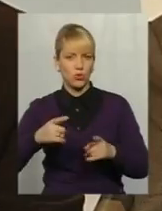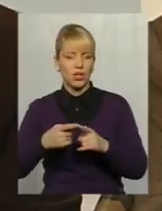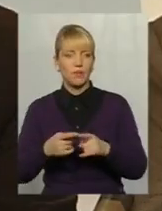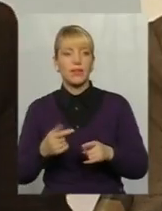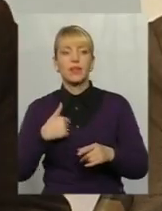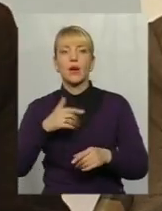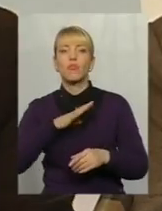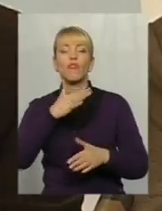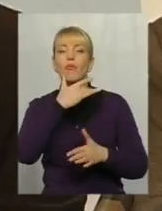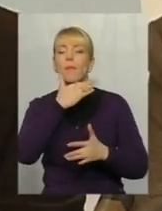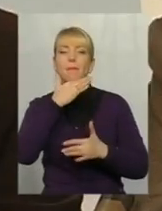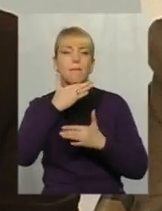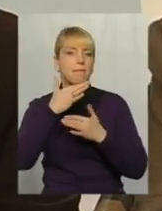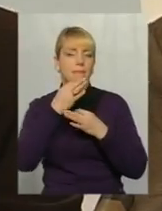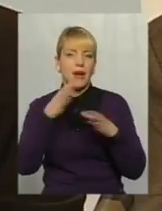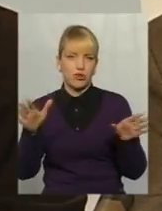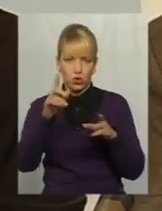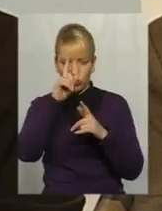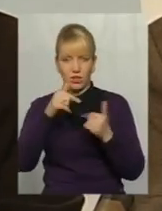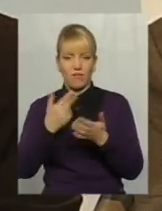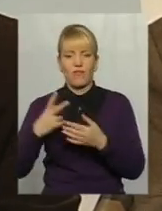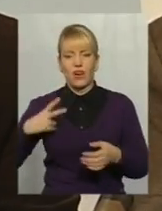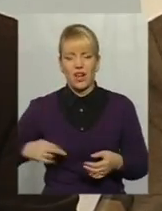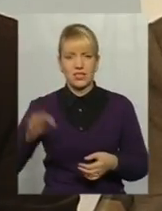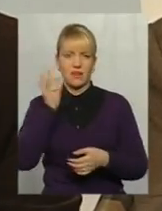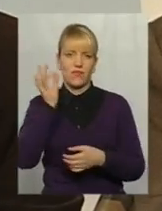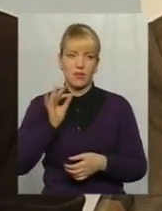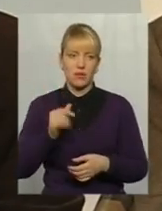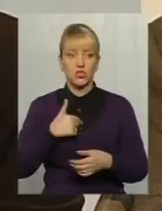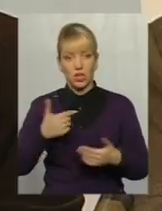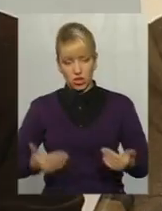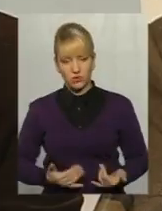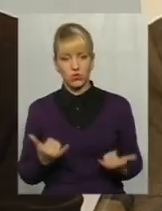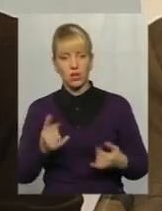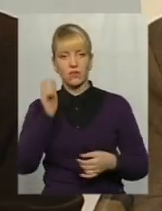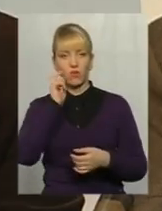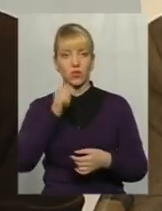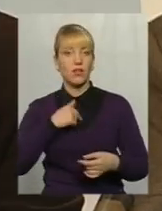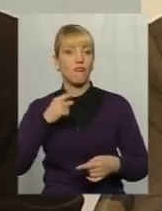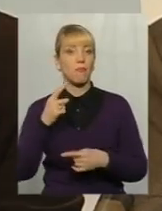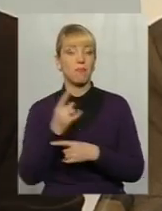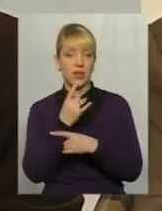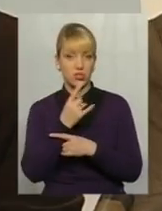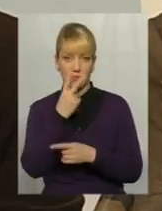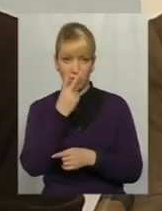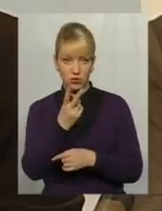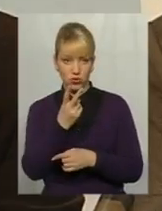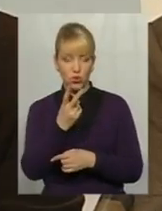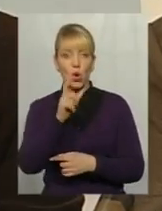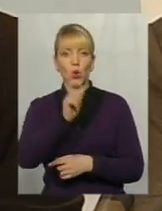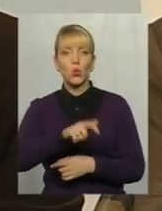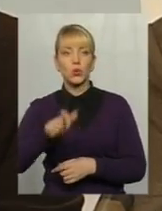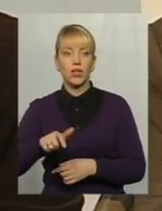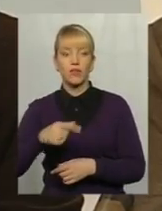каже, я був в багатьох країнах, був у Франції, у Німеччині і так далі. Я живу зараз в Україні, я вперше бачу людей,